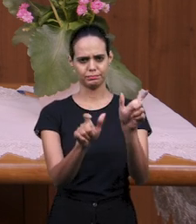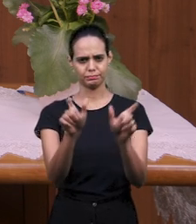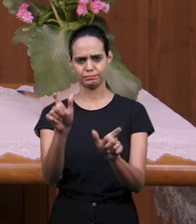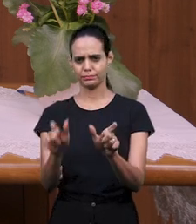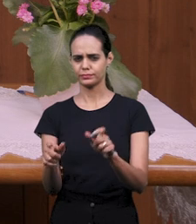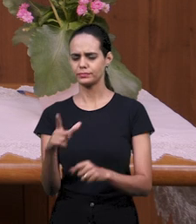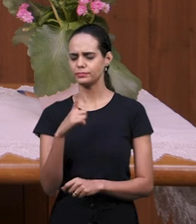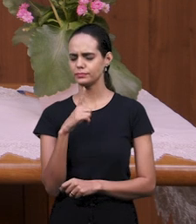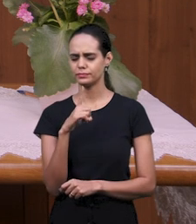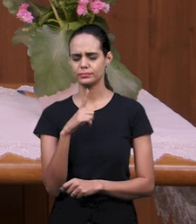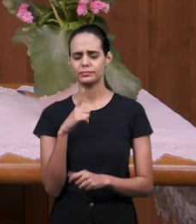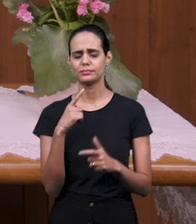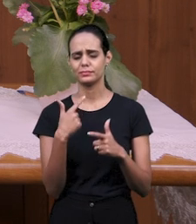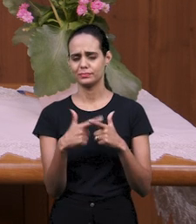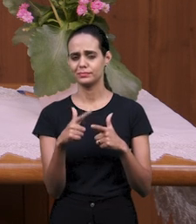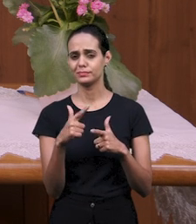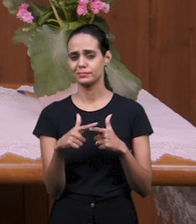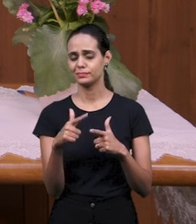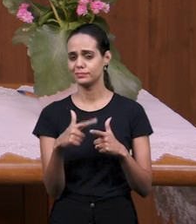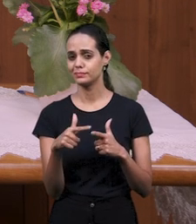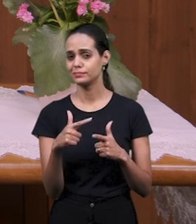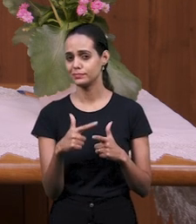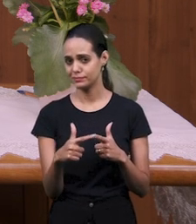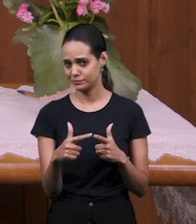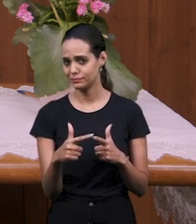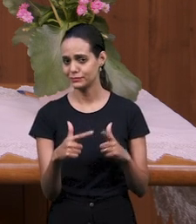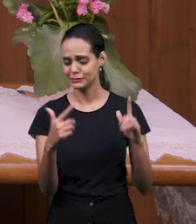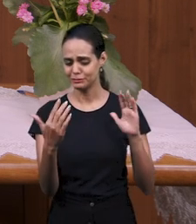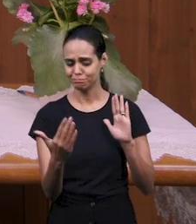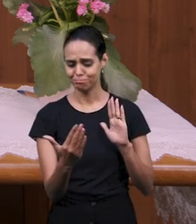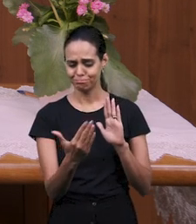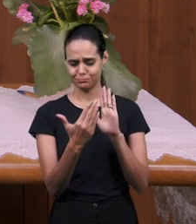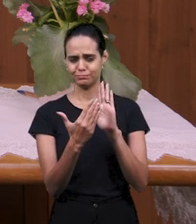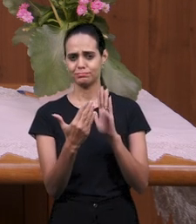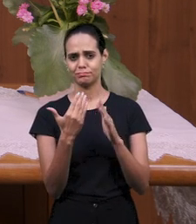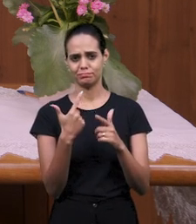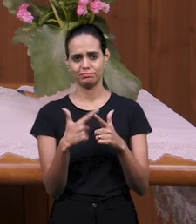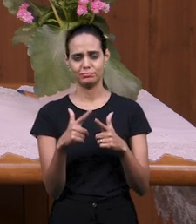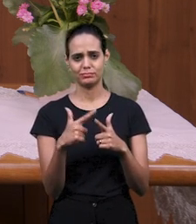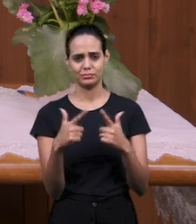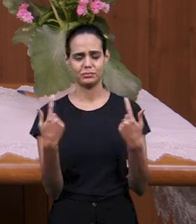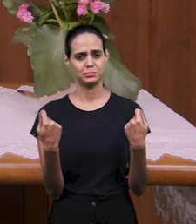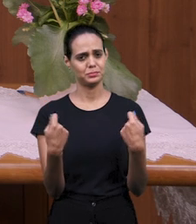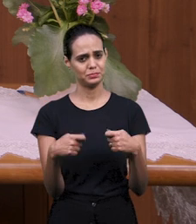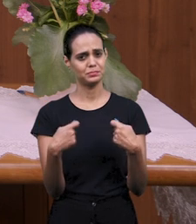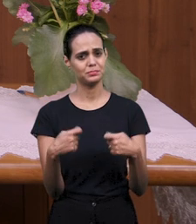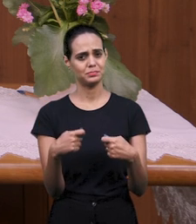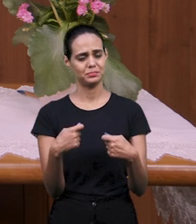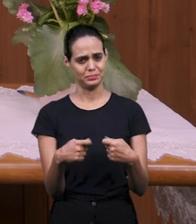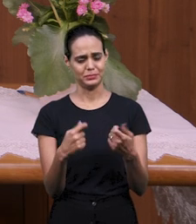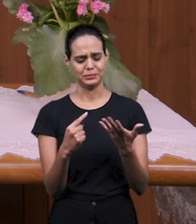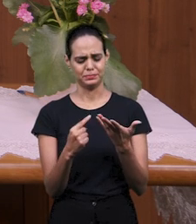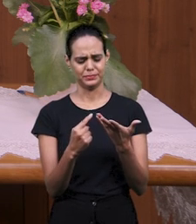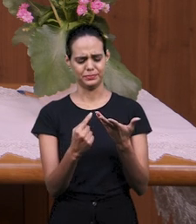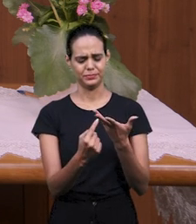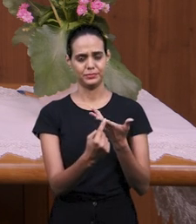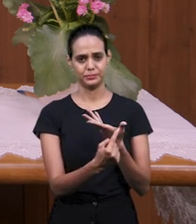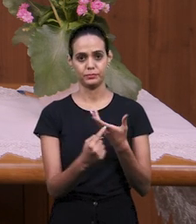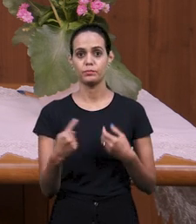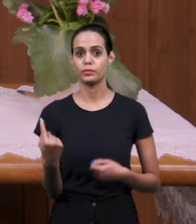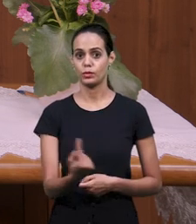постоянно какими-то проблемами или нуждами. И Бог наш, Он Бог